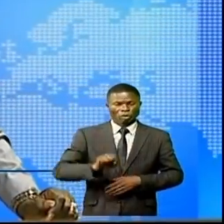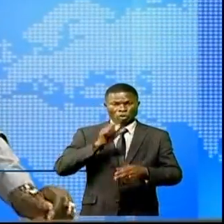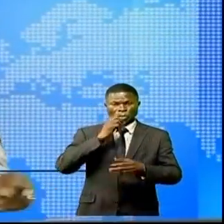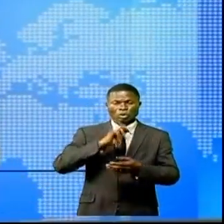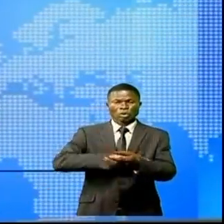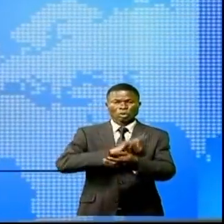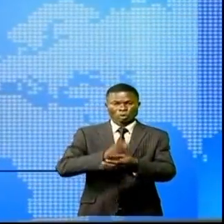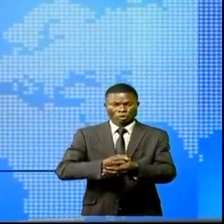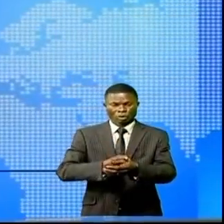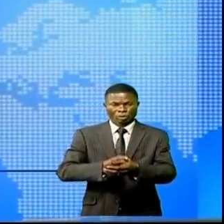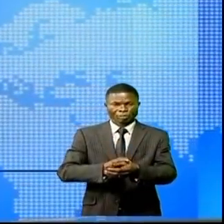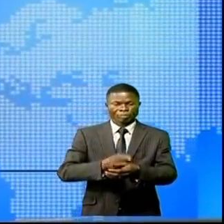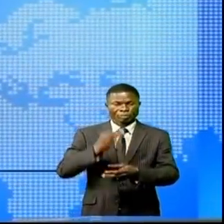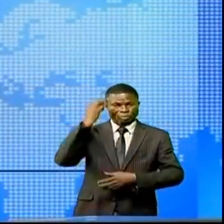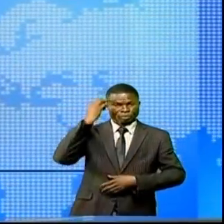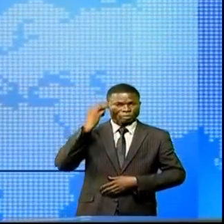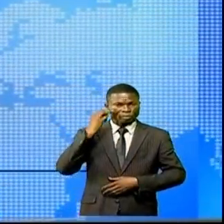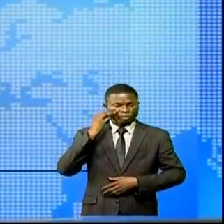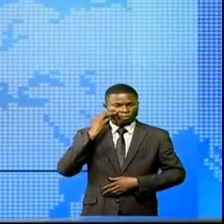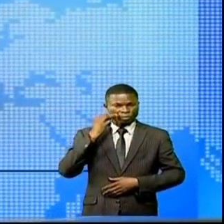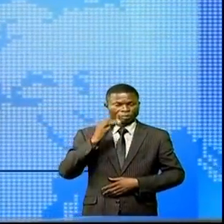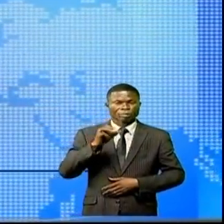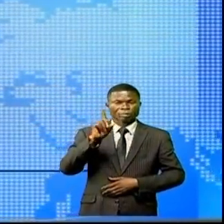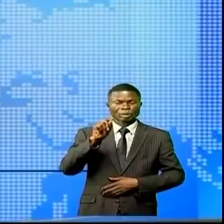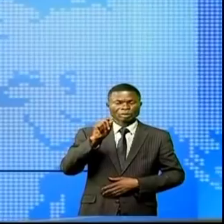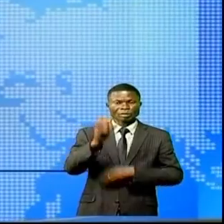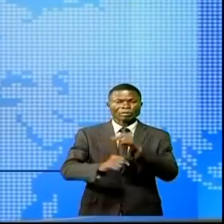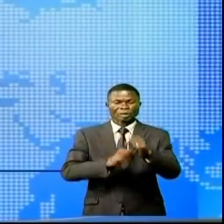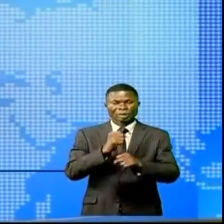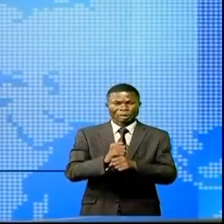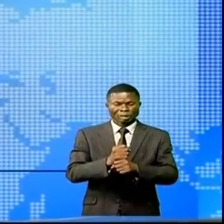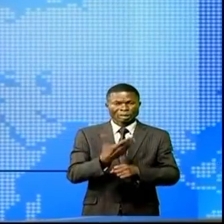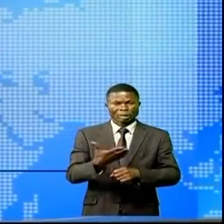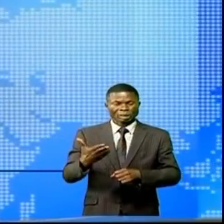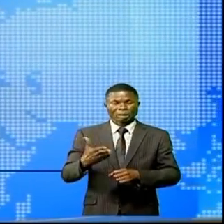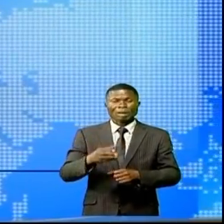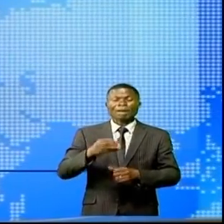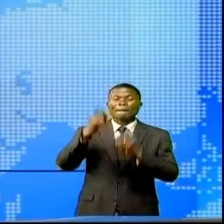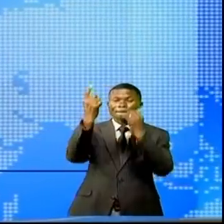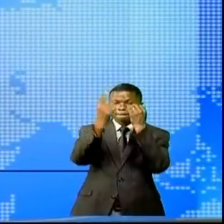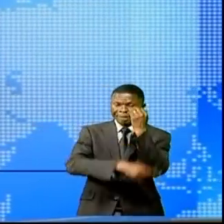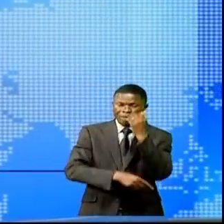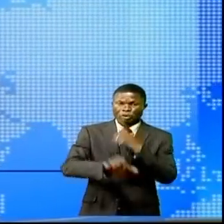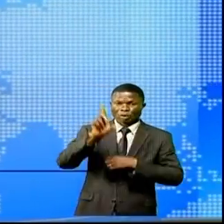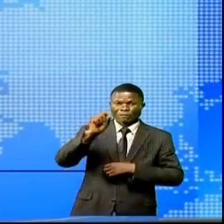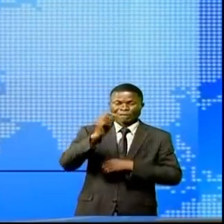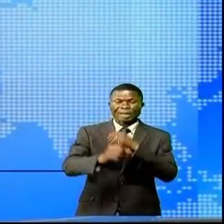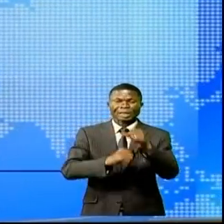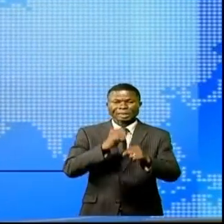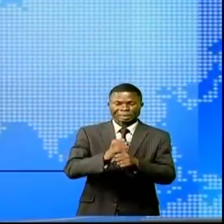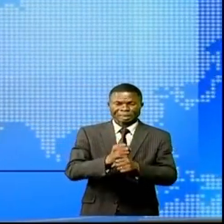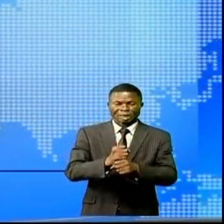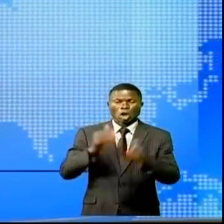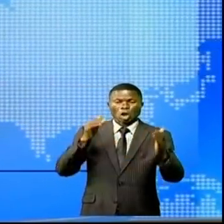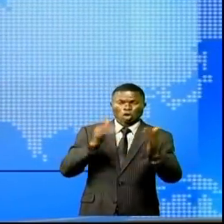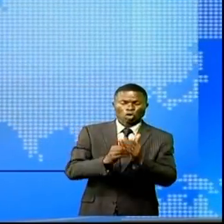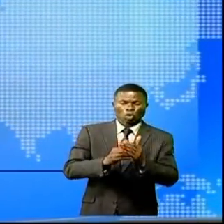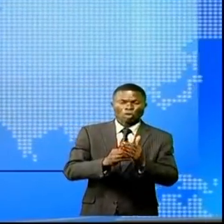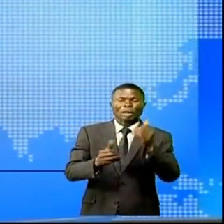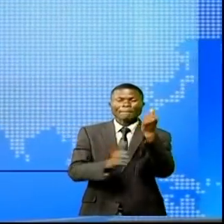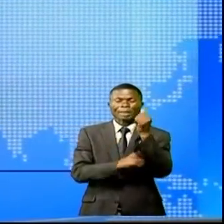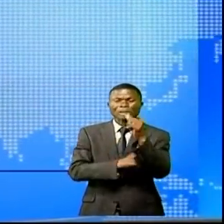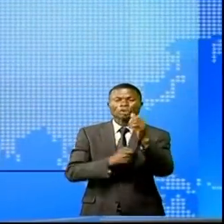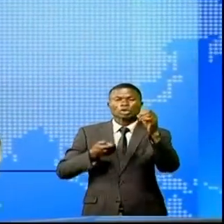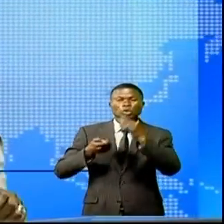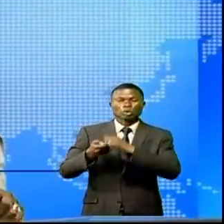ministère public a requis une peine de 20 ans de servitude pénale principale à l'encontre de Destin Wabilé,